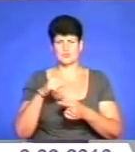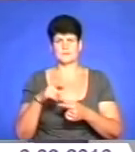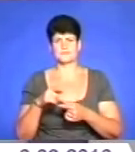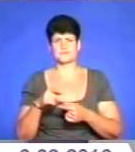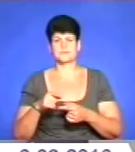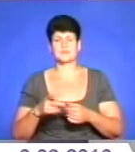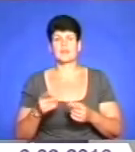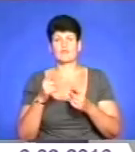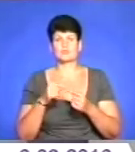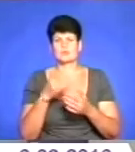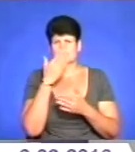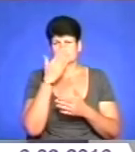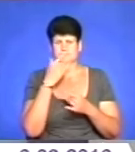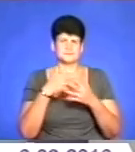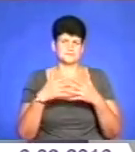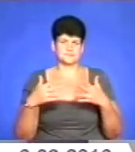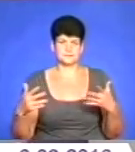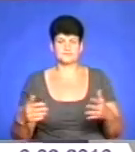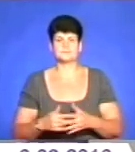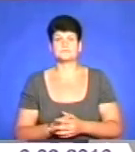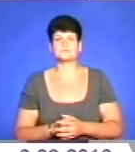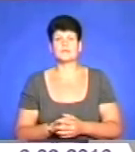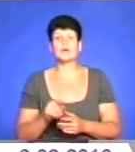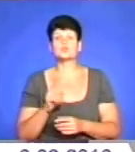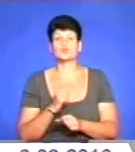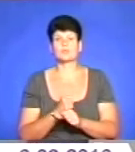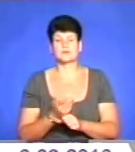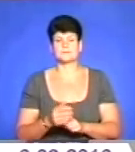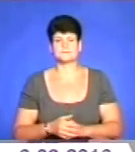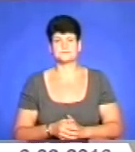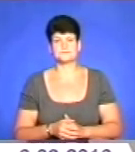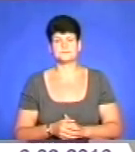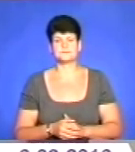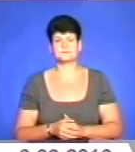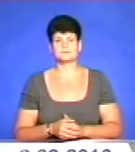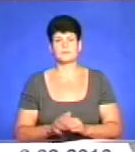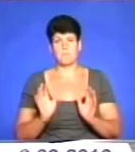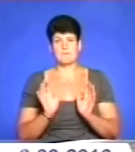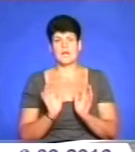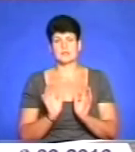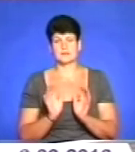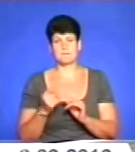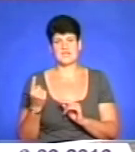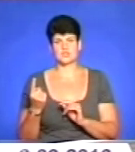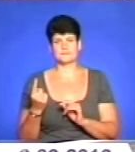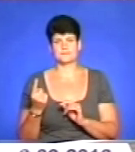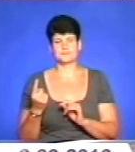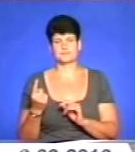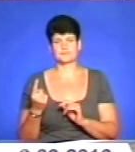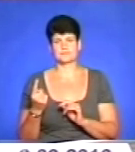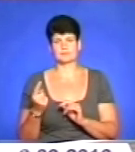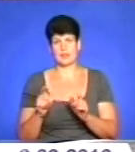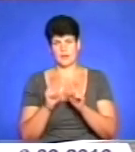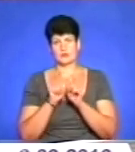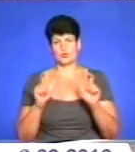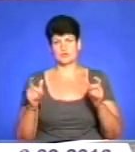відповідно запах і так далі. Що робити? Берегти. Це перше. Тому лозунг